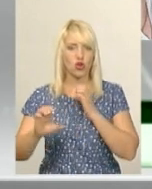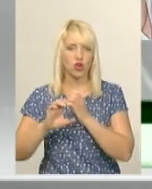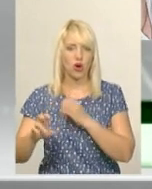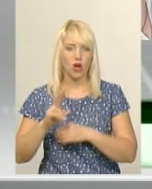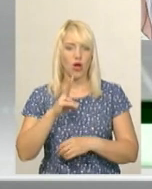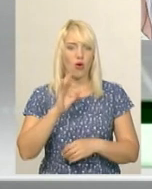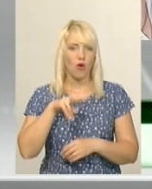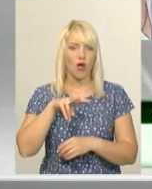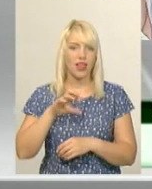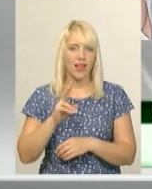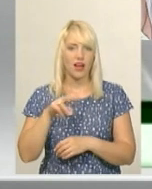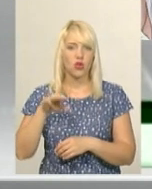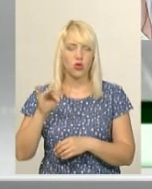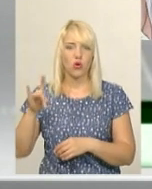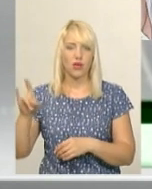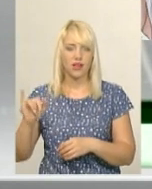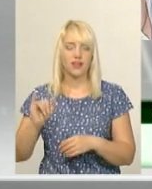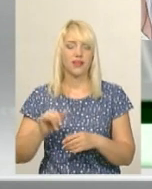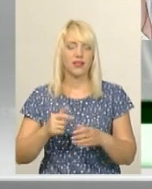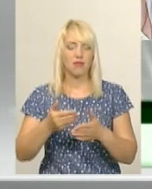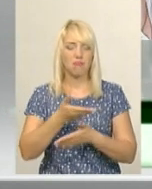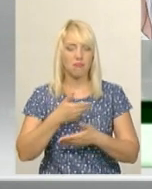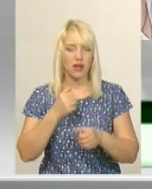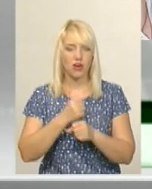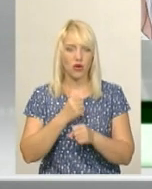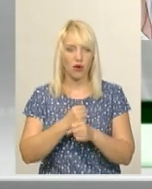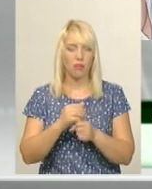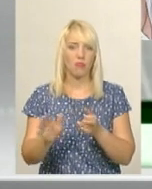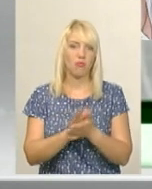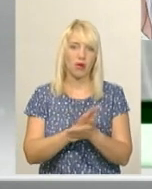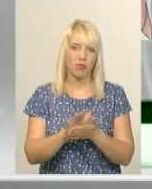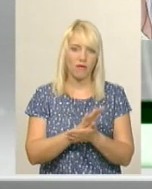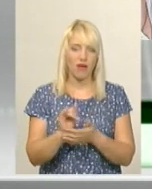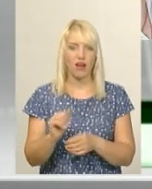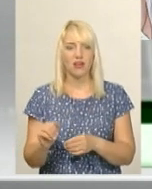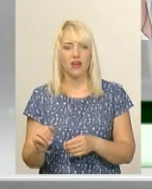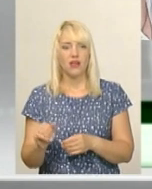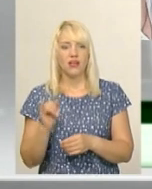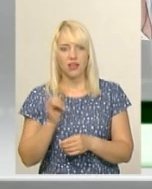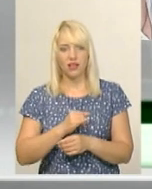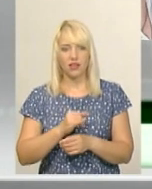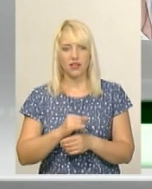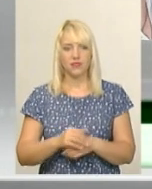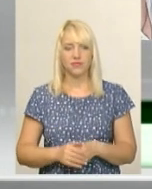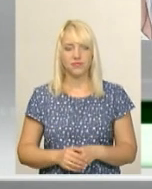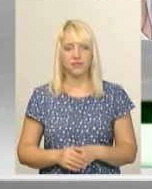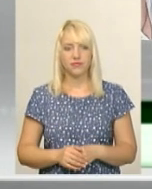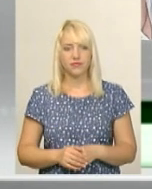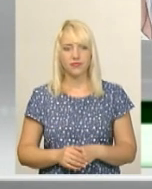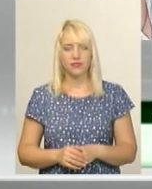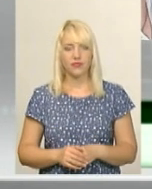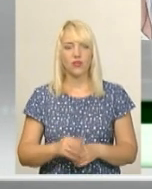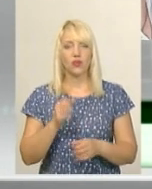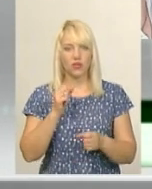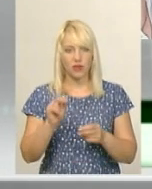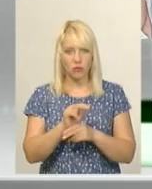мереж, і відповідно ми робимо гідродинамічне пробивання мереж і очистку, і далі ці роботи будуть